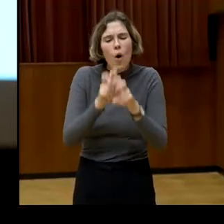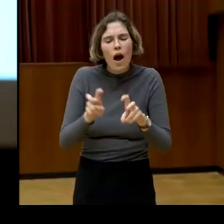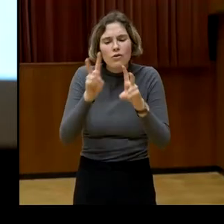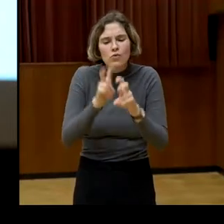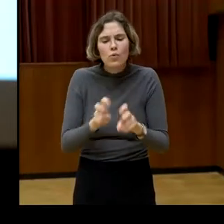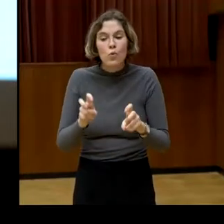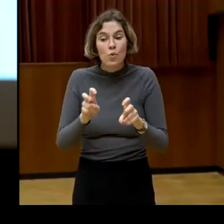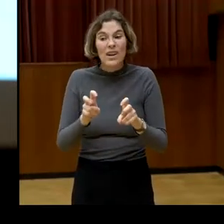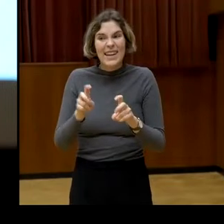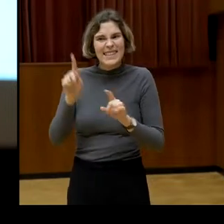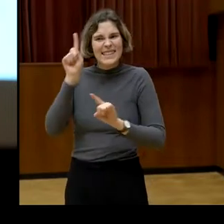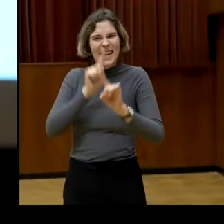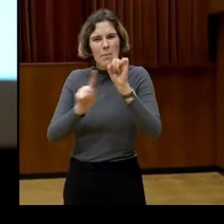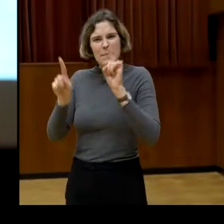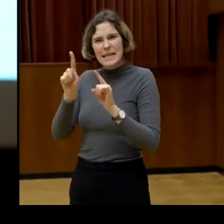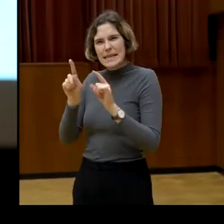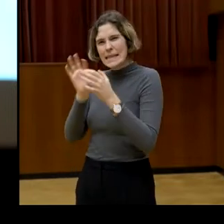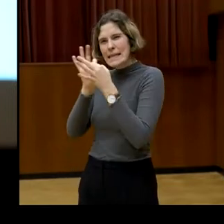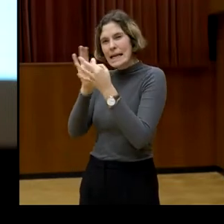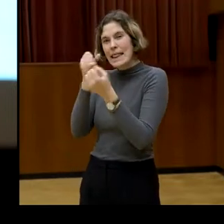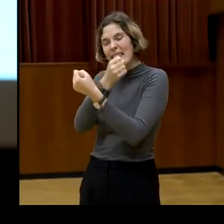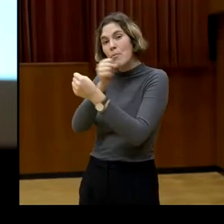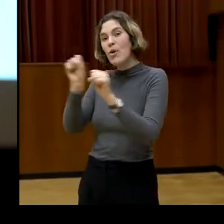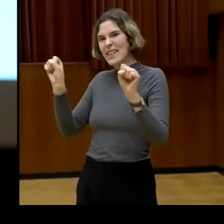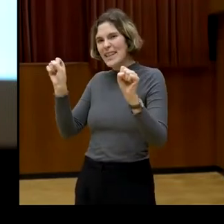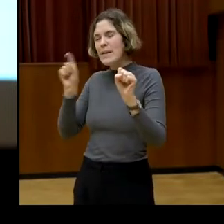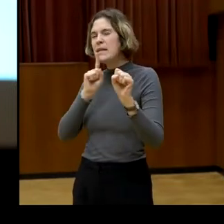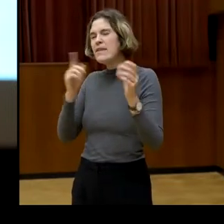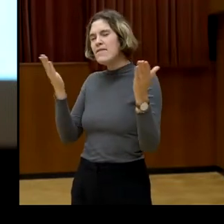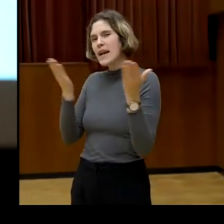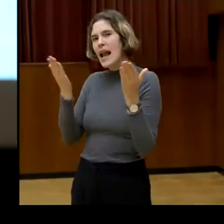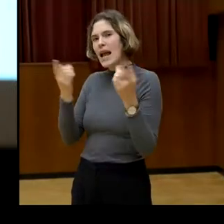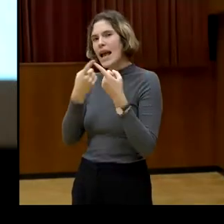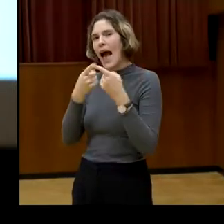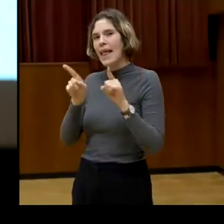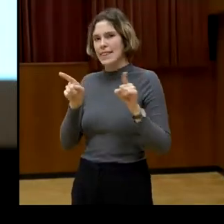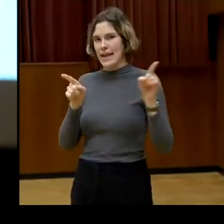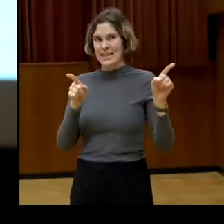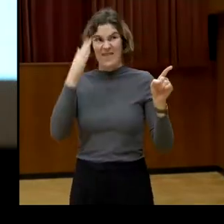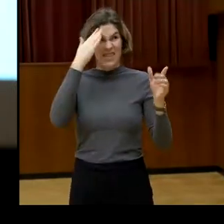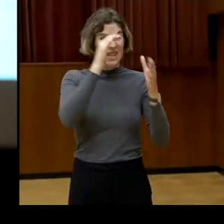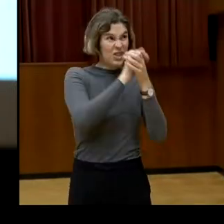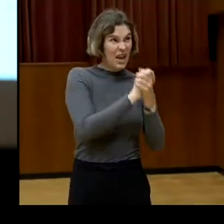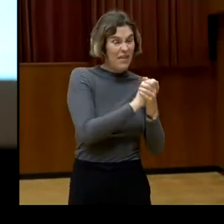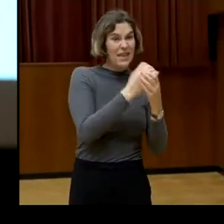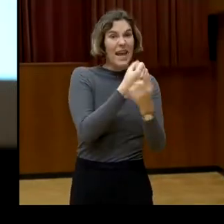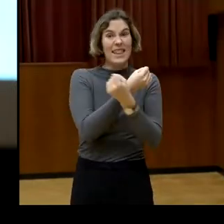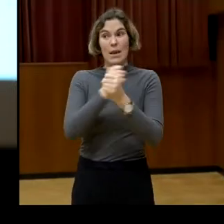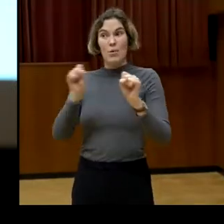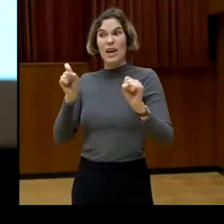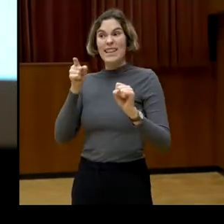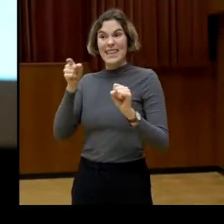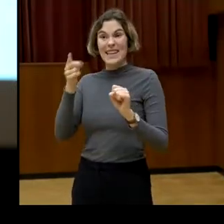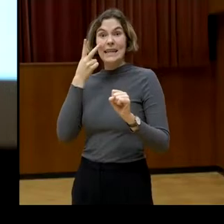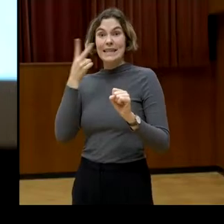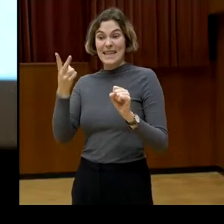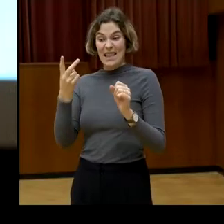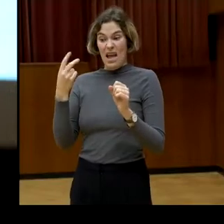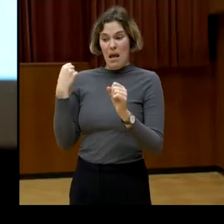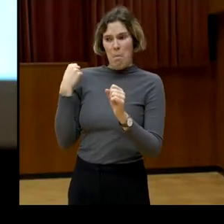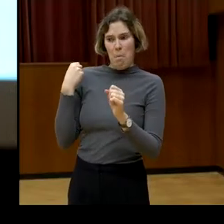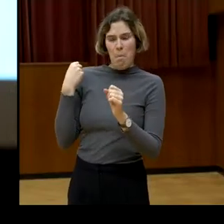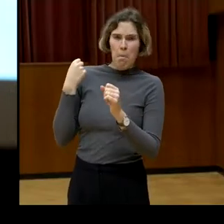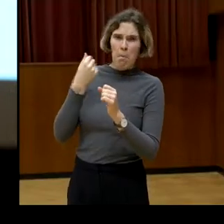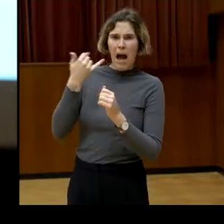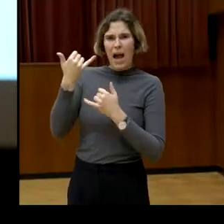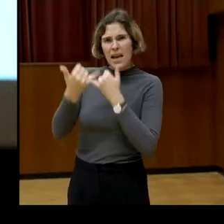dass es anders als beim Thema Wissenschaft, beim Thema Demokratie durchaus in den letzten Jahren eine Abnahme der Zufriedenheit mit der Demokratie in